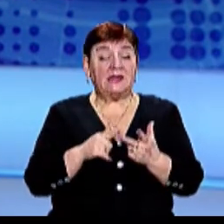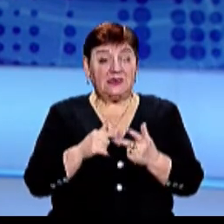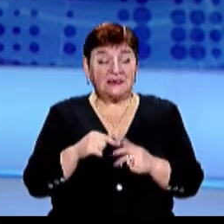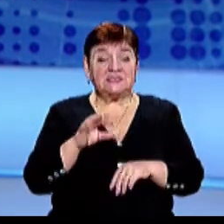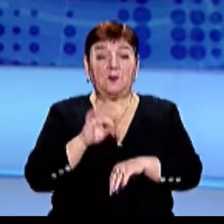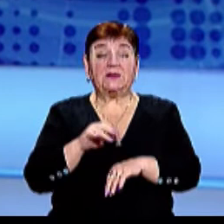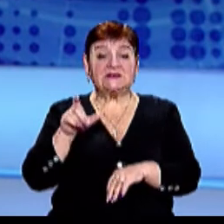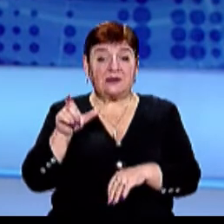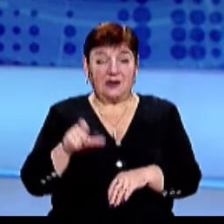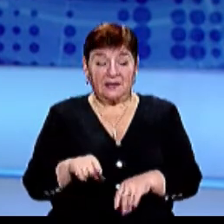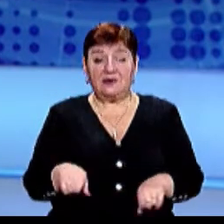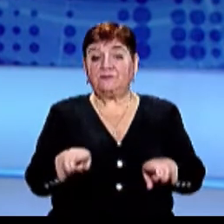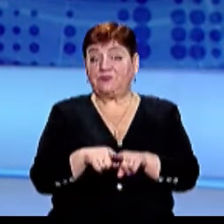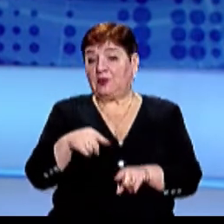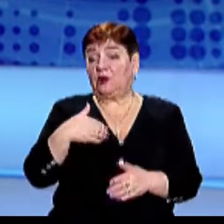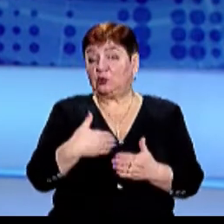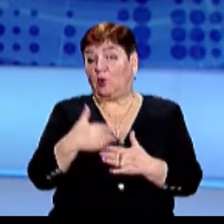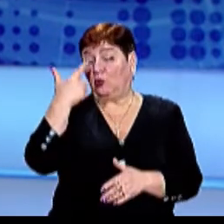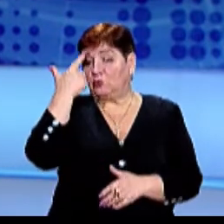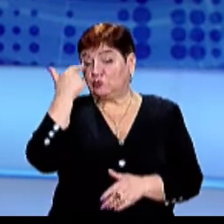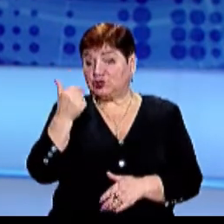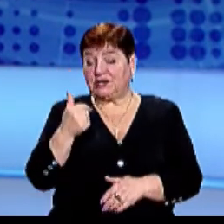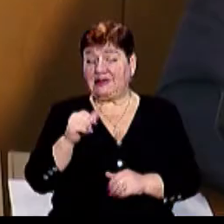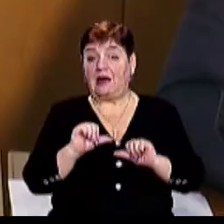на тому ж рівні, що й до оголошення карантину